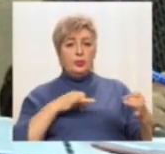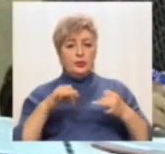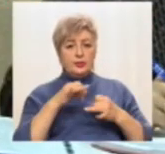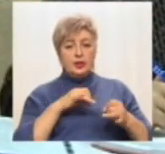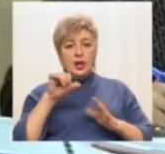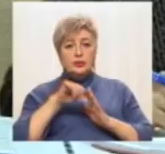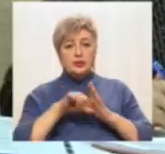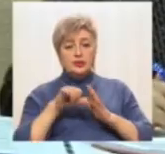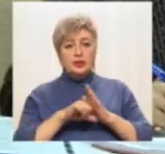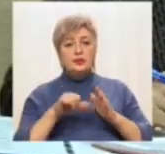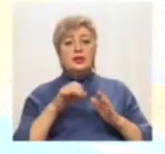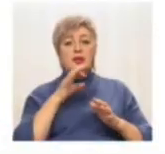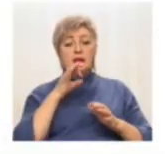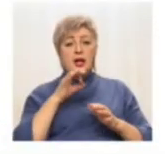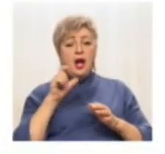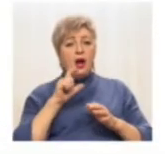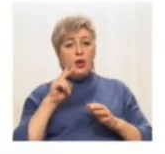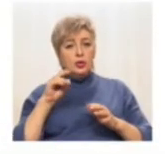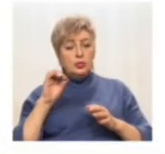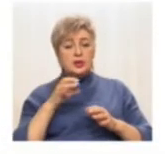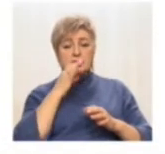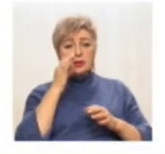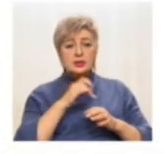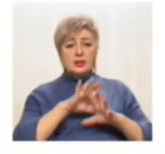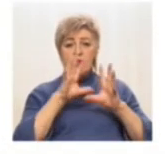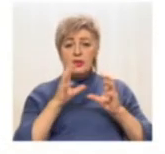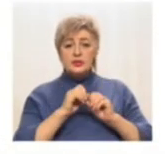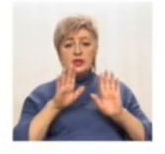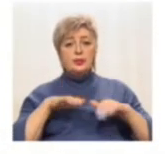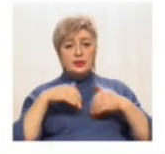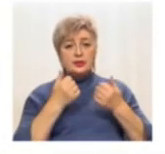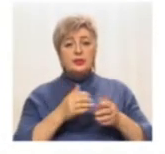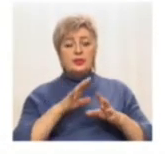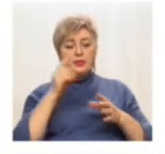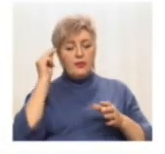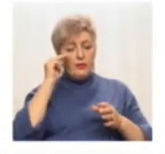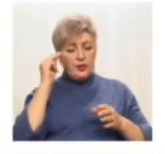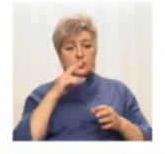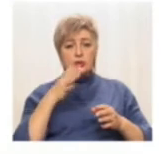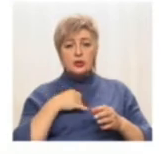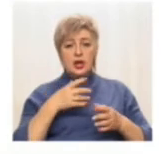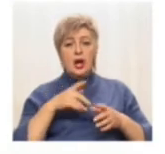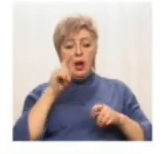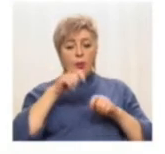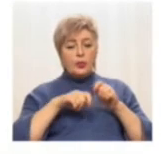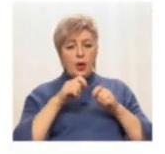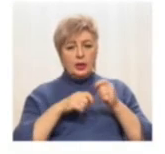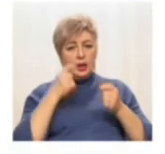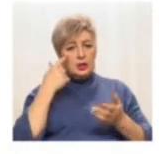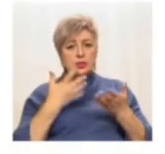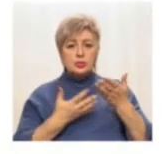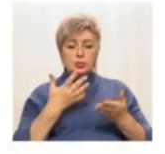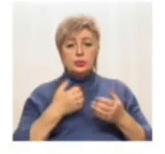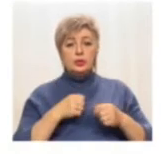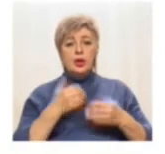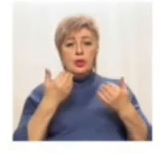екології та природних ресурсів сказав, що усі пропозиції у профільному міністерстві вивчать та проаналізують. У проєкт реконструкції